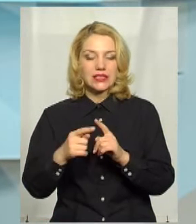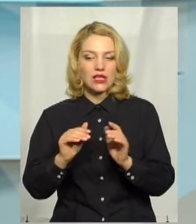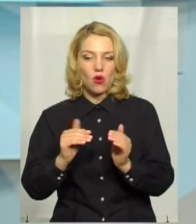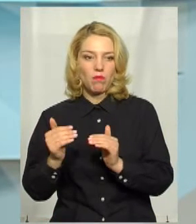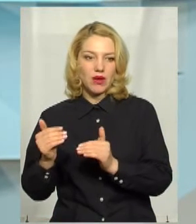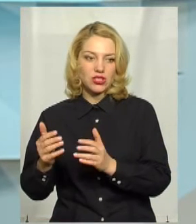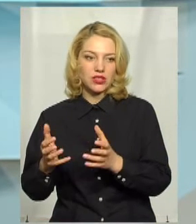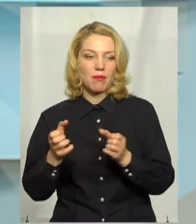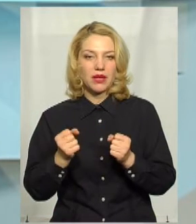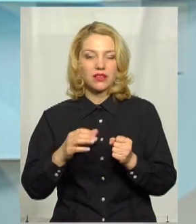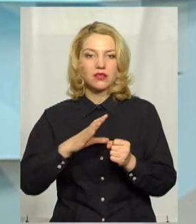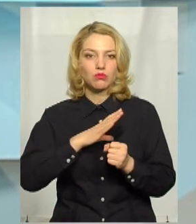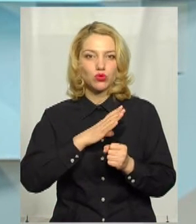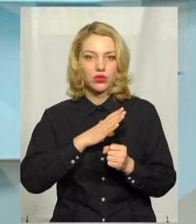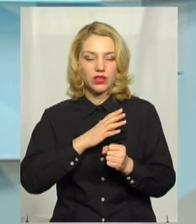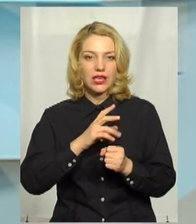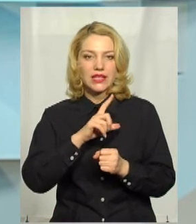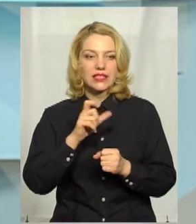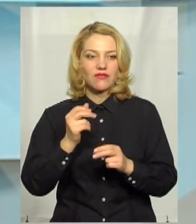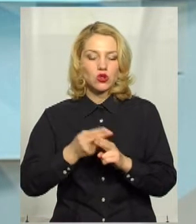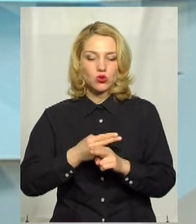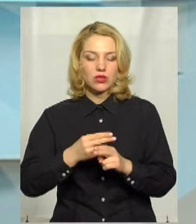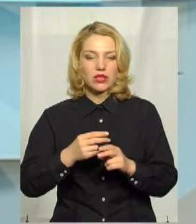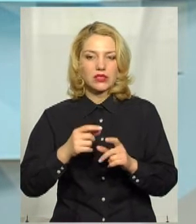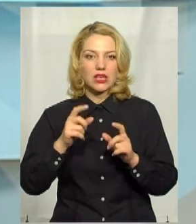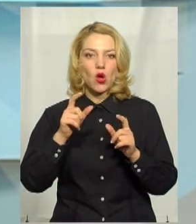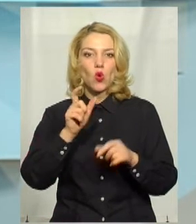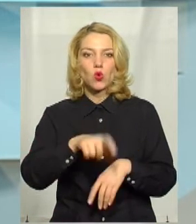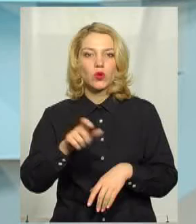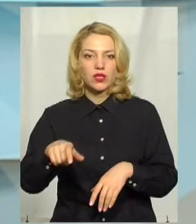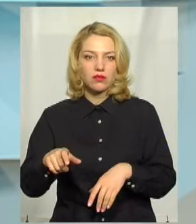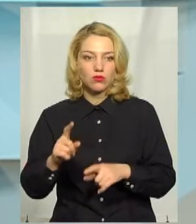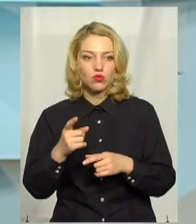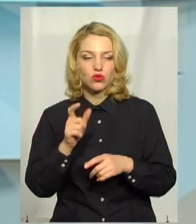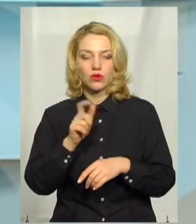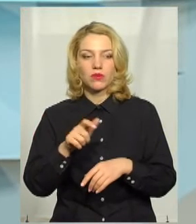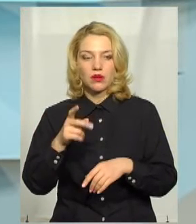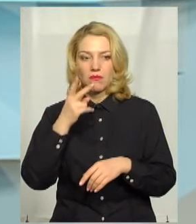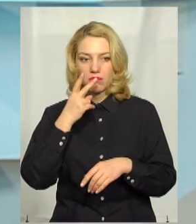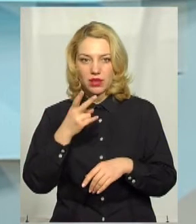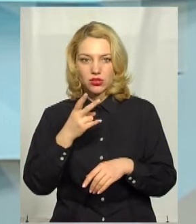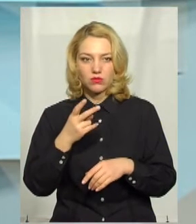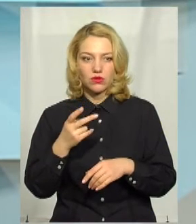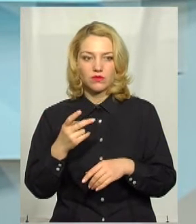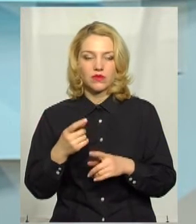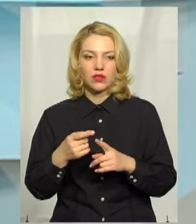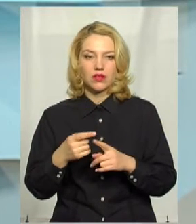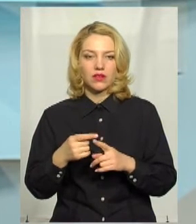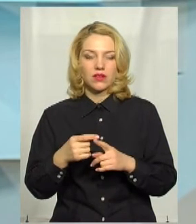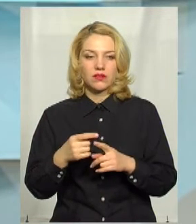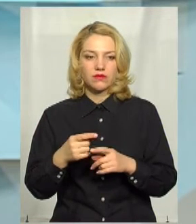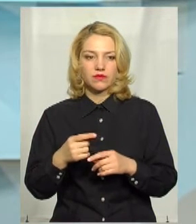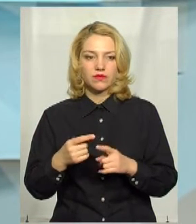обмеження прийняті були з відсутністю пасажиропотоку, тому що мешканці, ми бачимо суттєво, на протязі